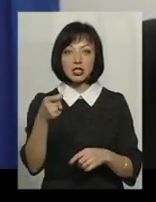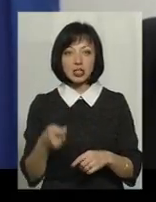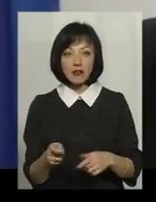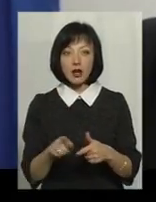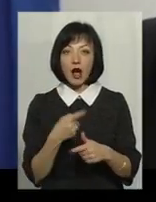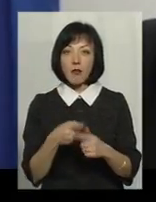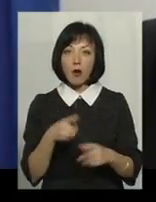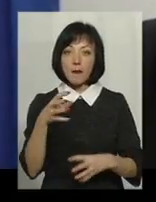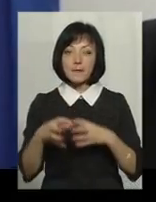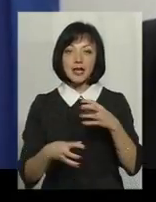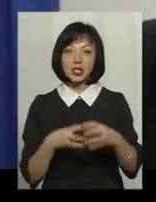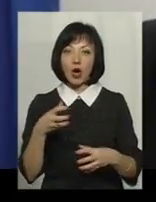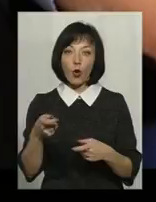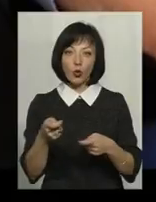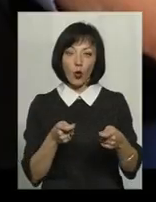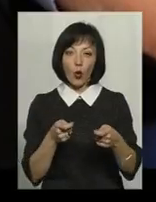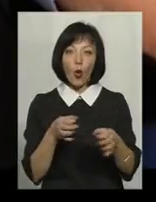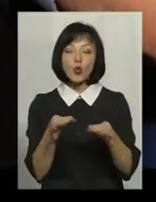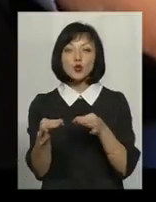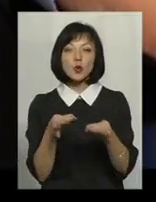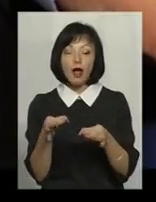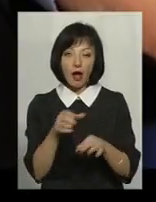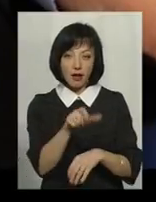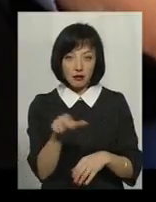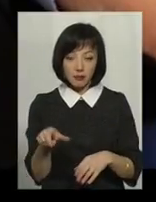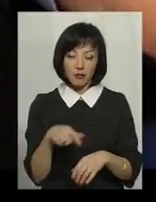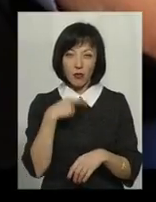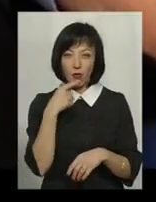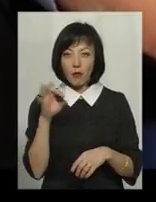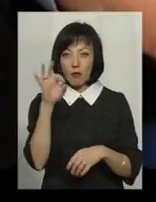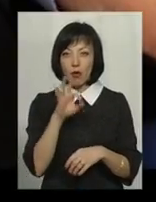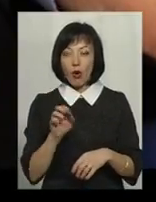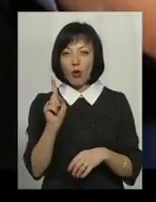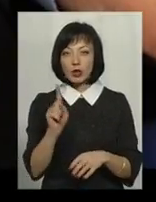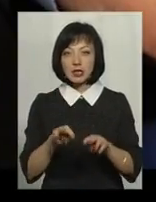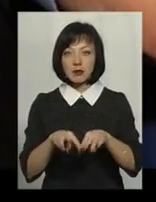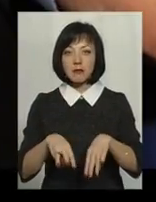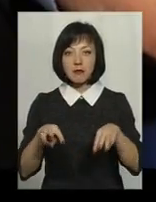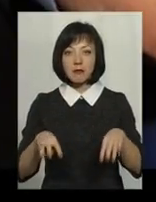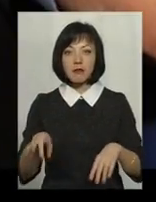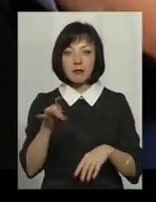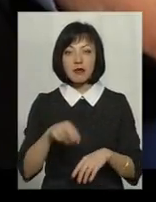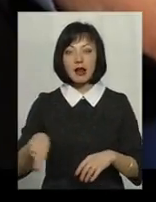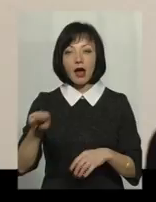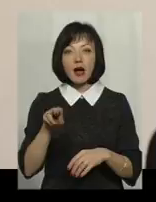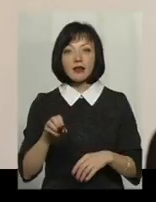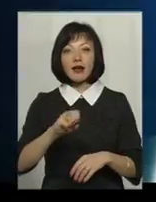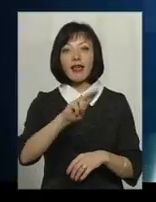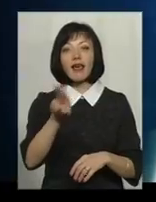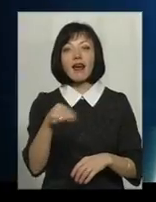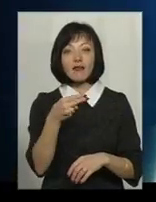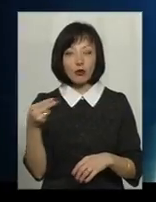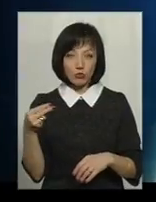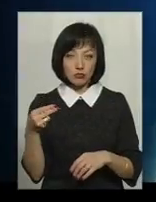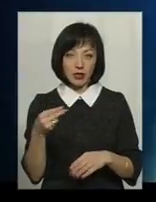або міжнародних консультантів. Ми говоримо загалом про понад 1 мільярд євро потенційних кредитів малому та середньому бізнесу.